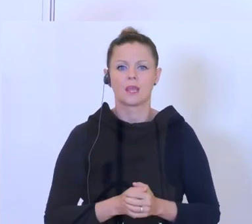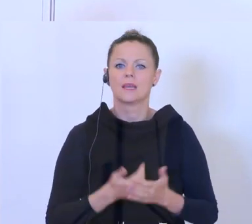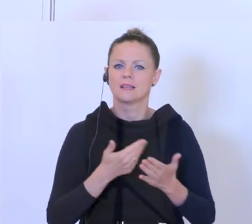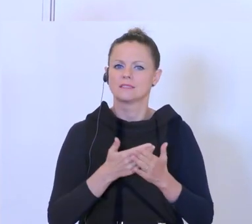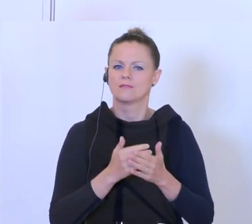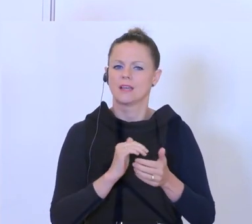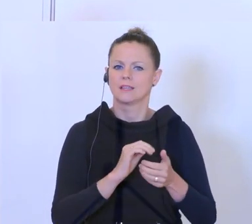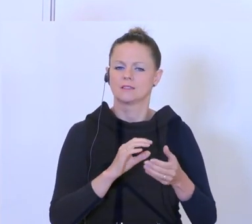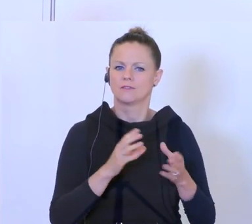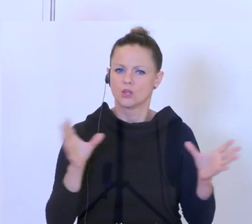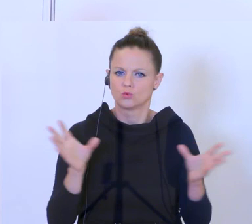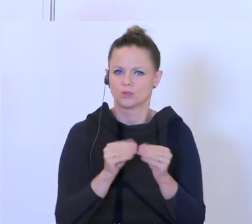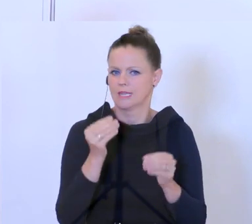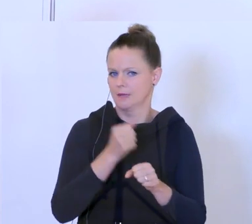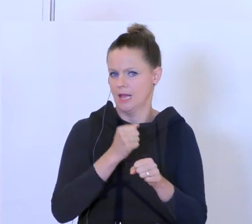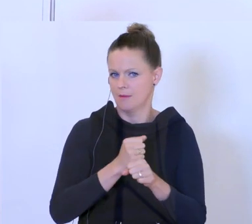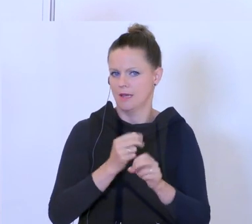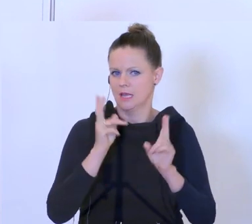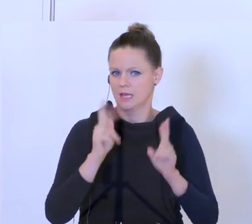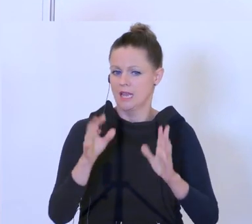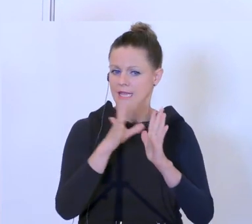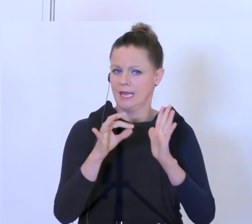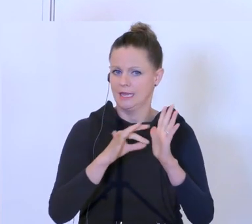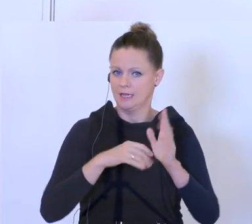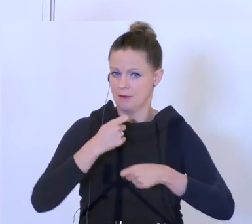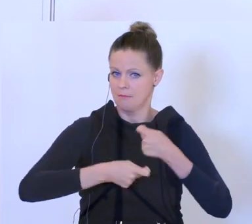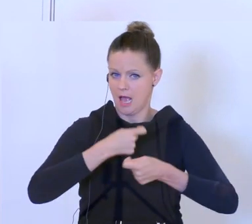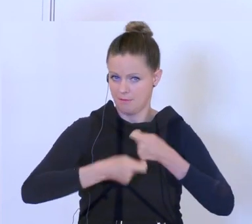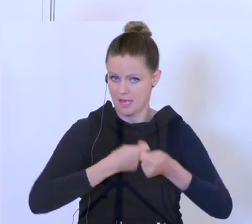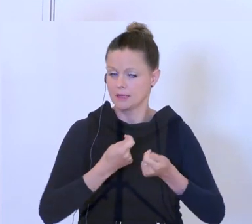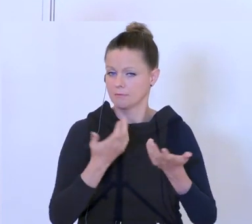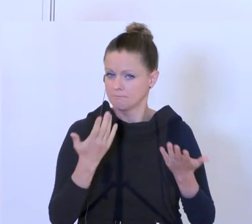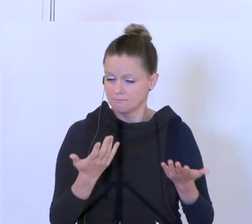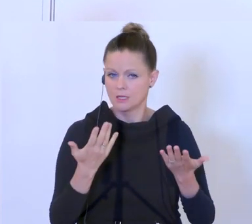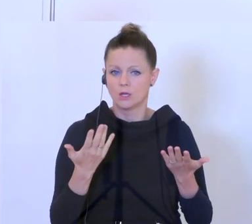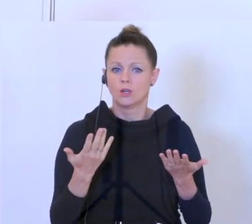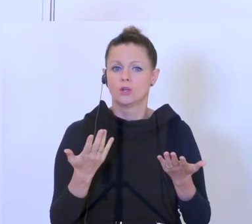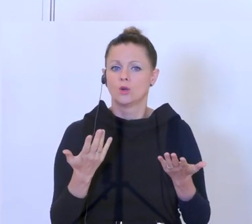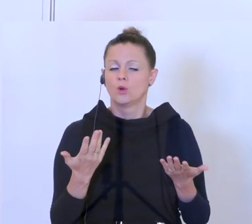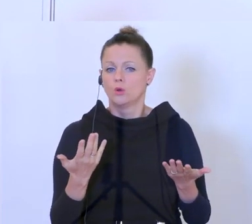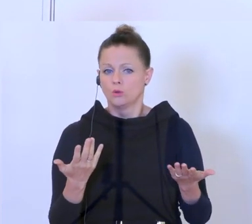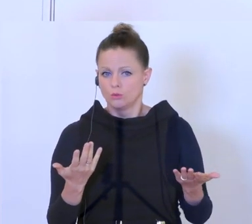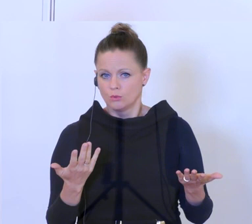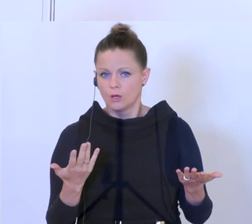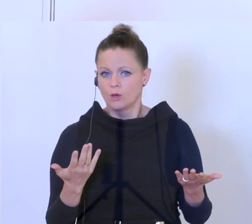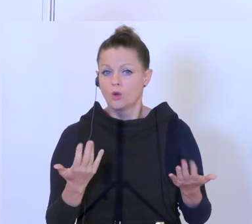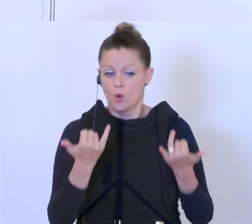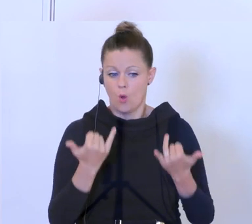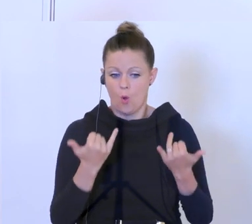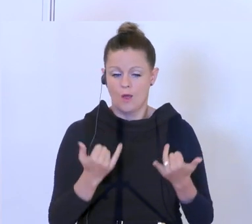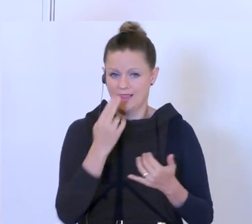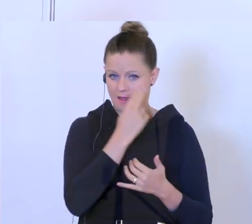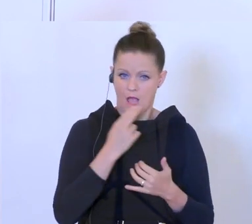gemeinsame Arbeit haben bei dieser Richtlinienerstellung und wir das mit heutigen